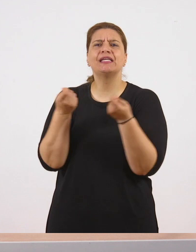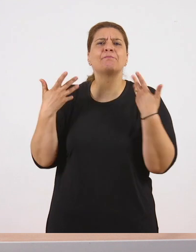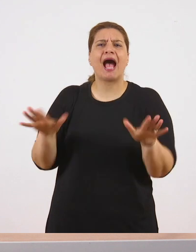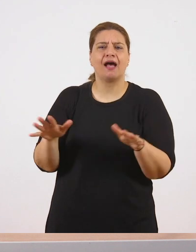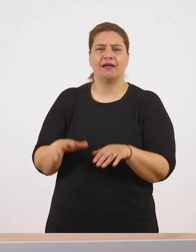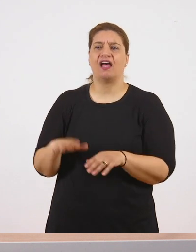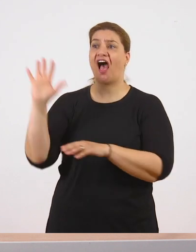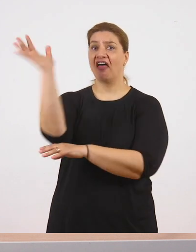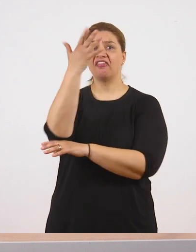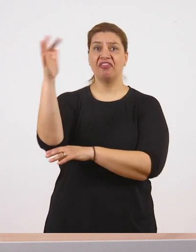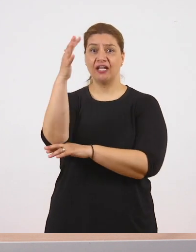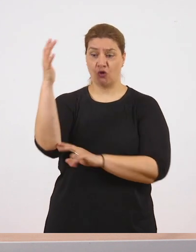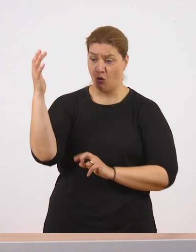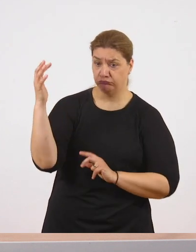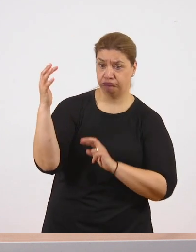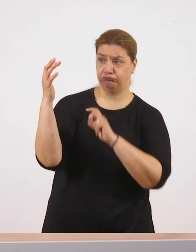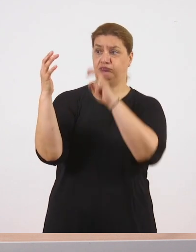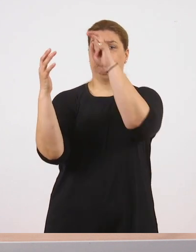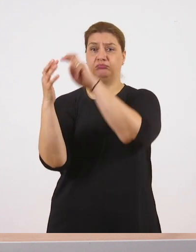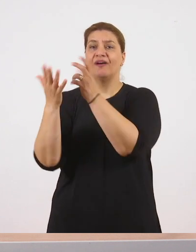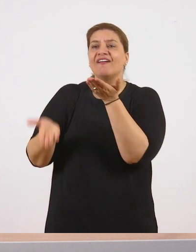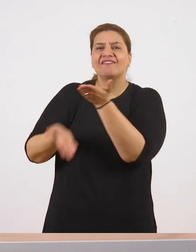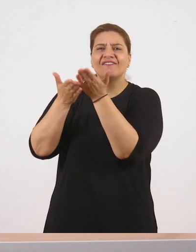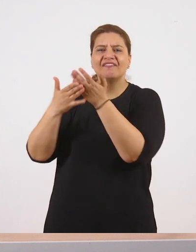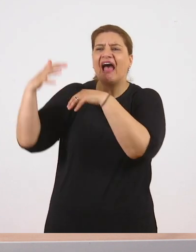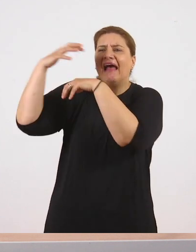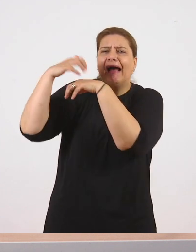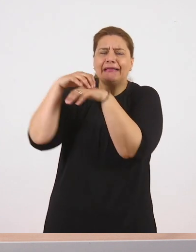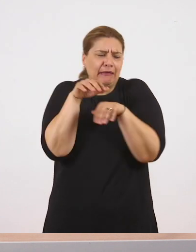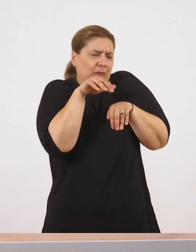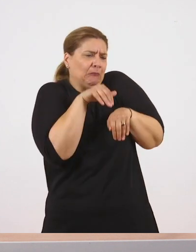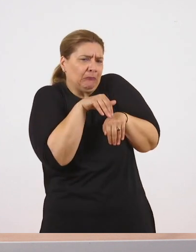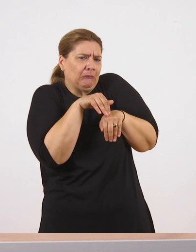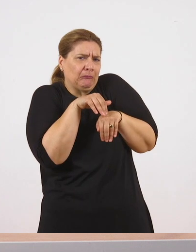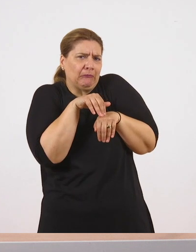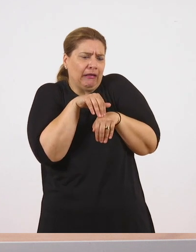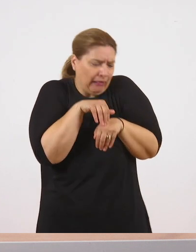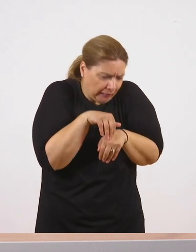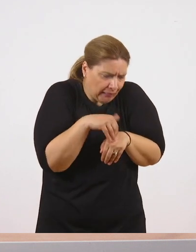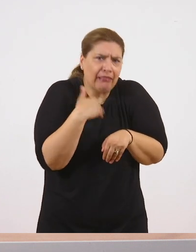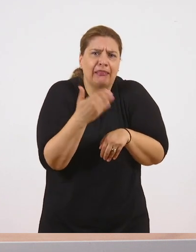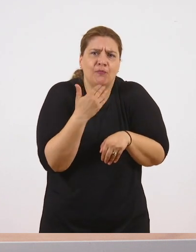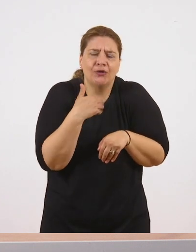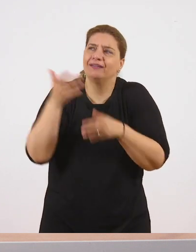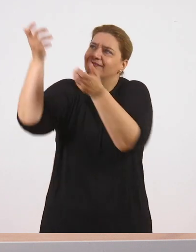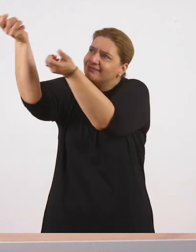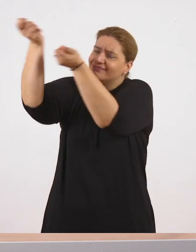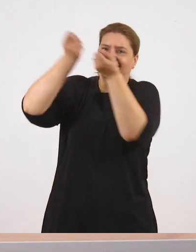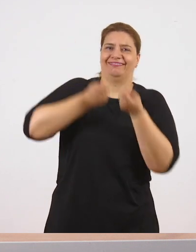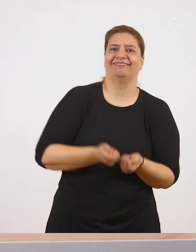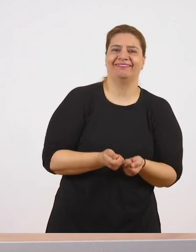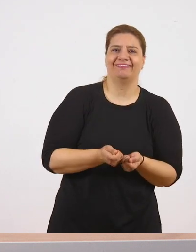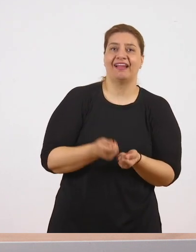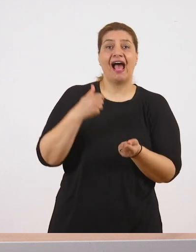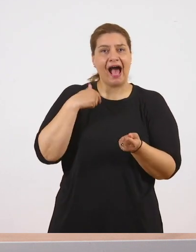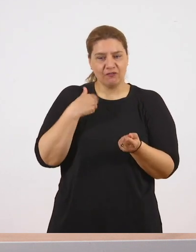δέντρο για να σώσει ένα γατάκι που δεν μπορεί να κατέβει μόνο του. Αν το γράψουμε αυτό, για σκεφτείτε πόσα πράγματα για τον χαρακτήρα του